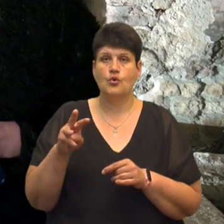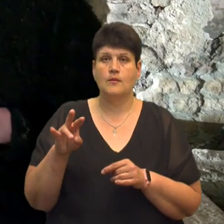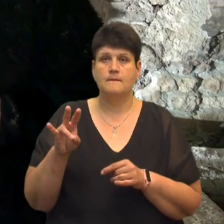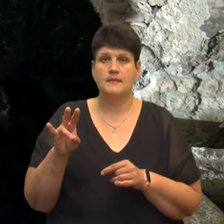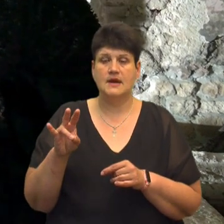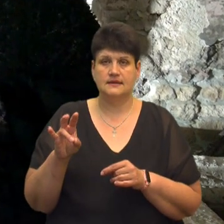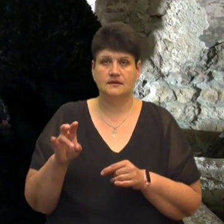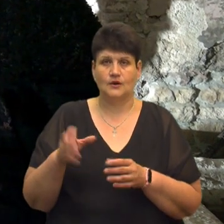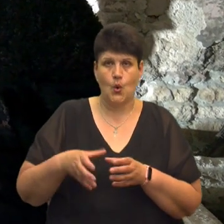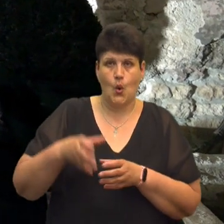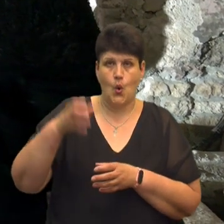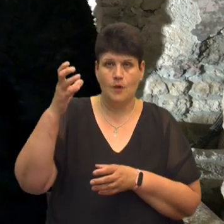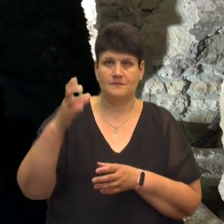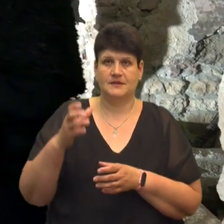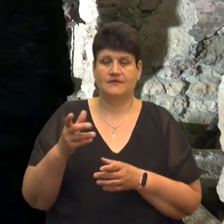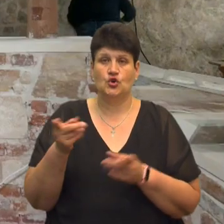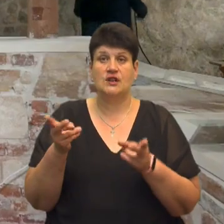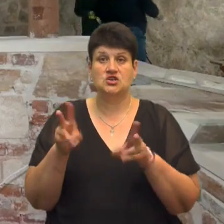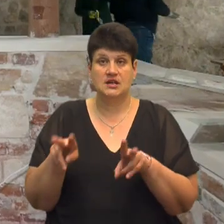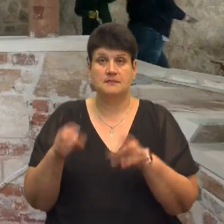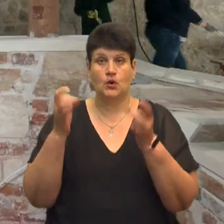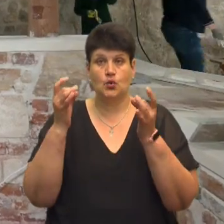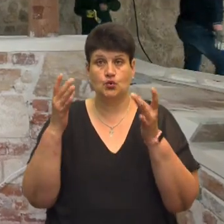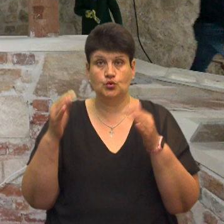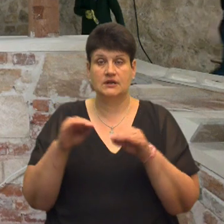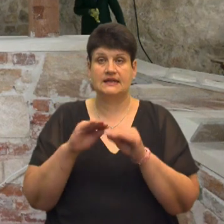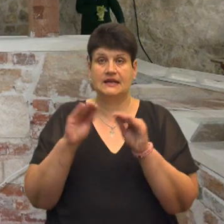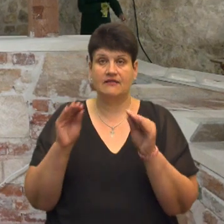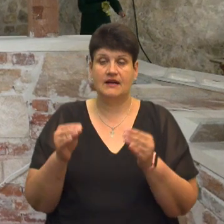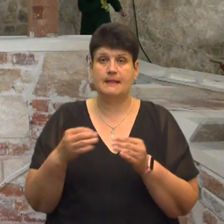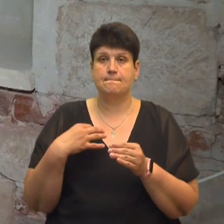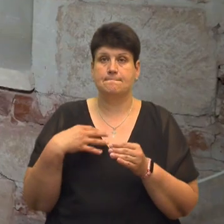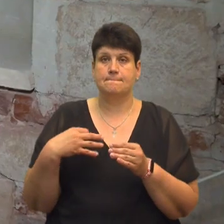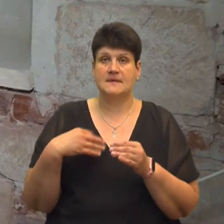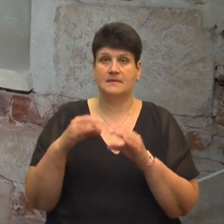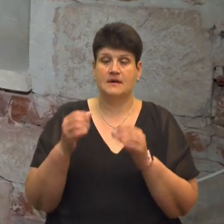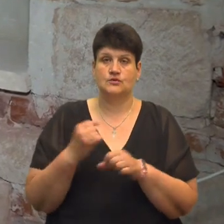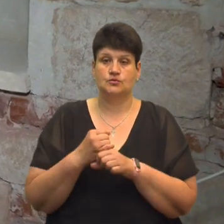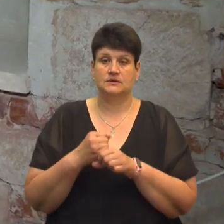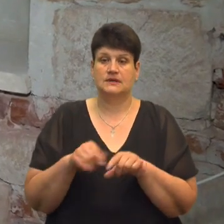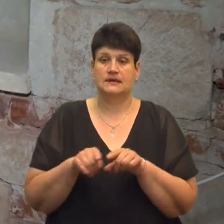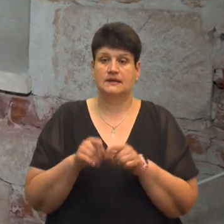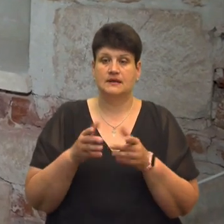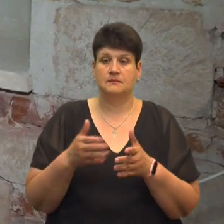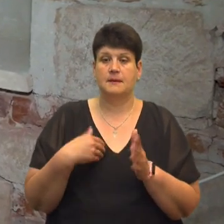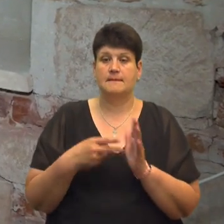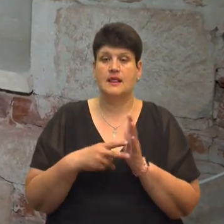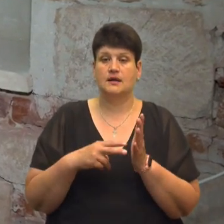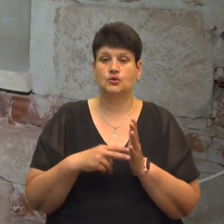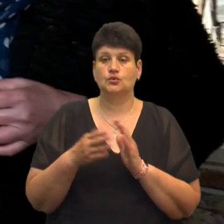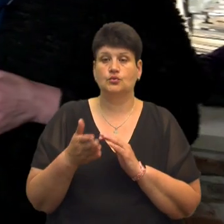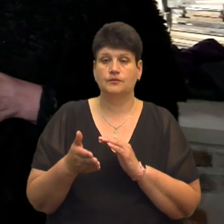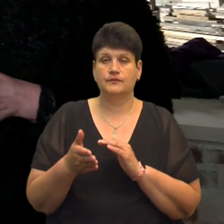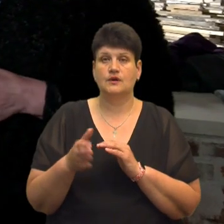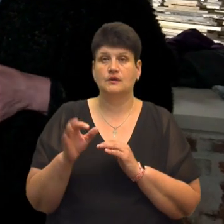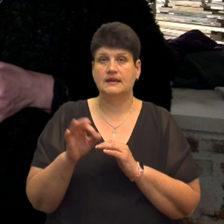воно лишалося, ми його укультурювали, накривали білим каменем і поробили такі підстали. От тут, наприклад, ми плануємо, ну так планує Олег